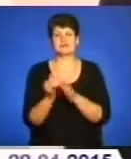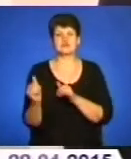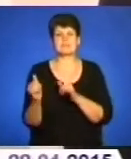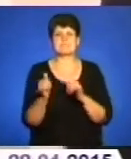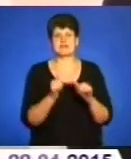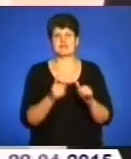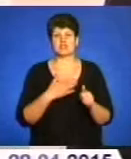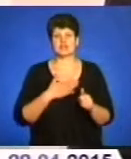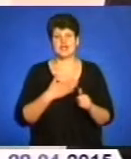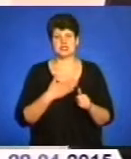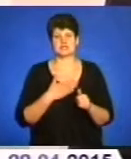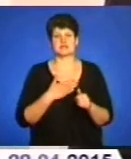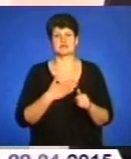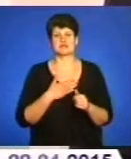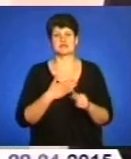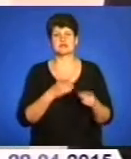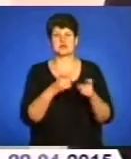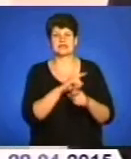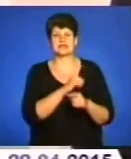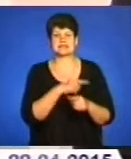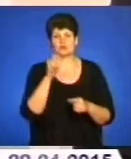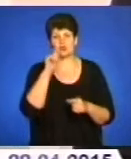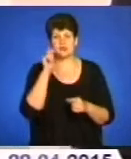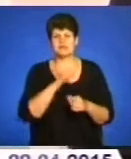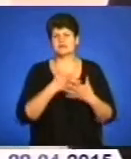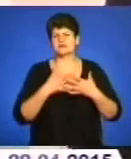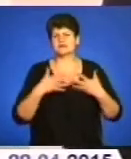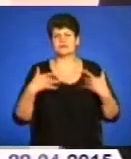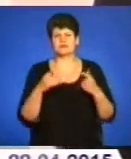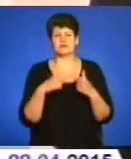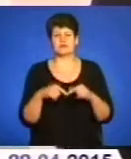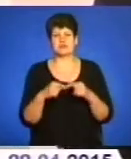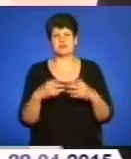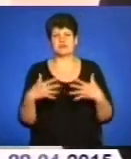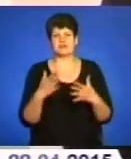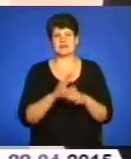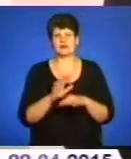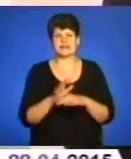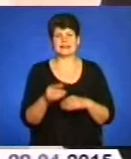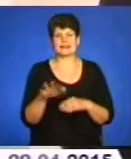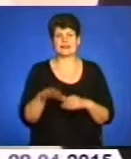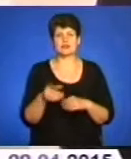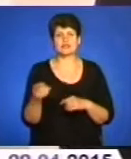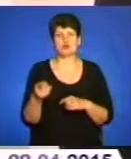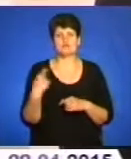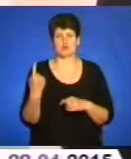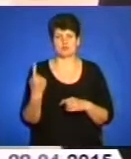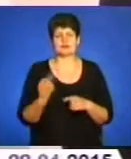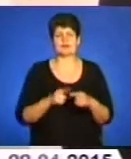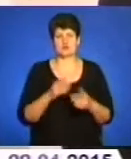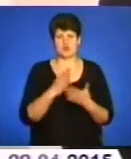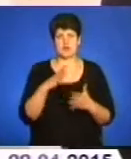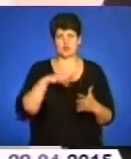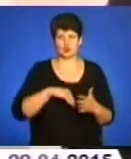наших Збройних Сил України всіма видами продукції, які виготовляються на території Тернопільської області. Для цього є і дух,